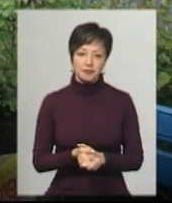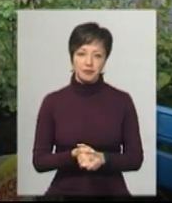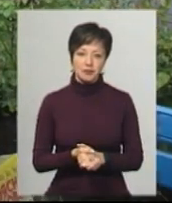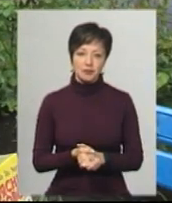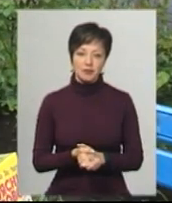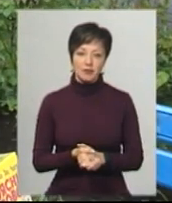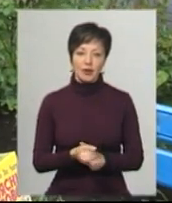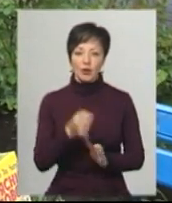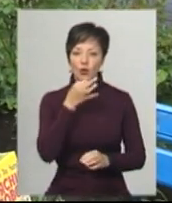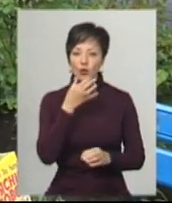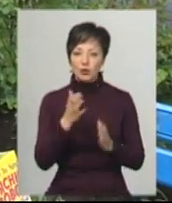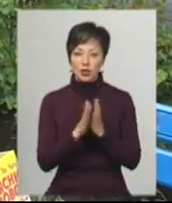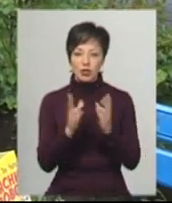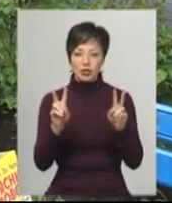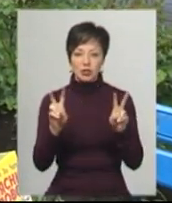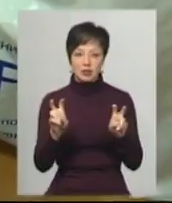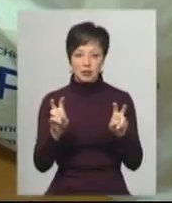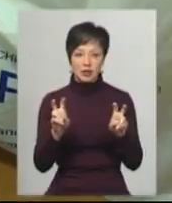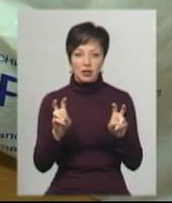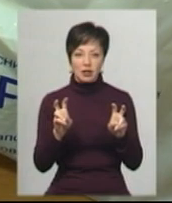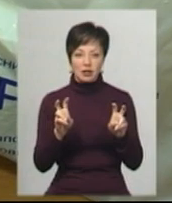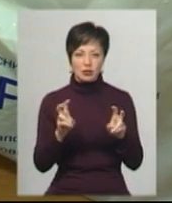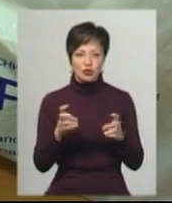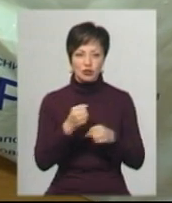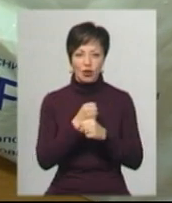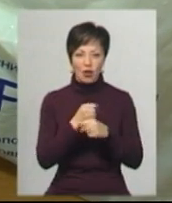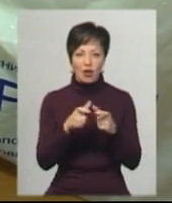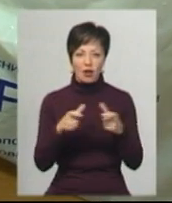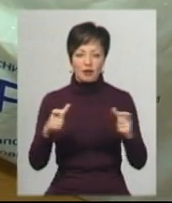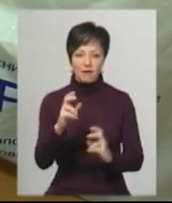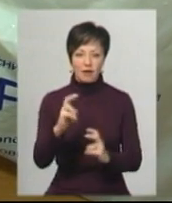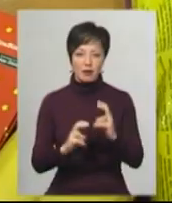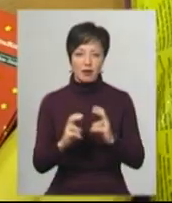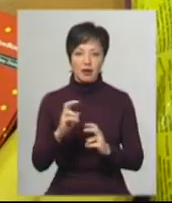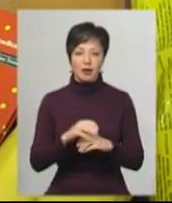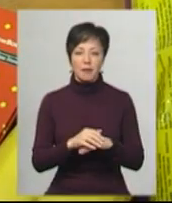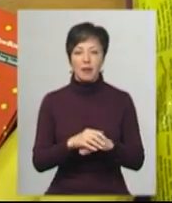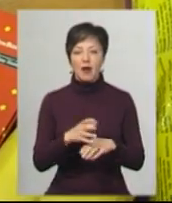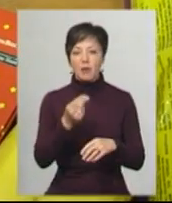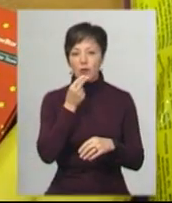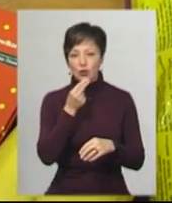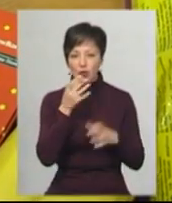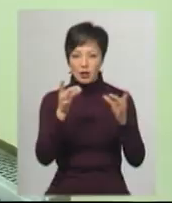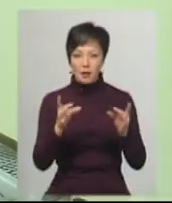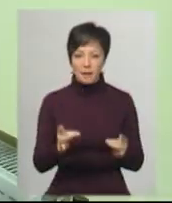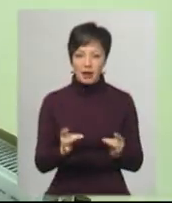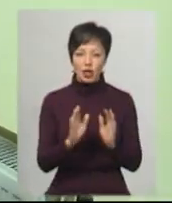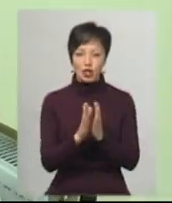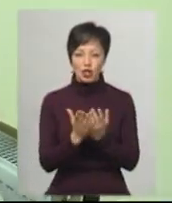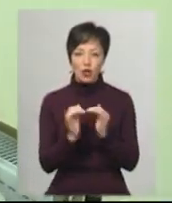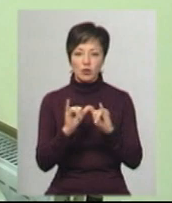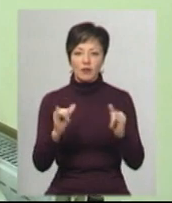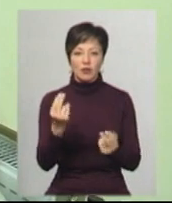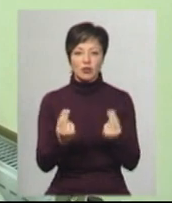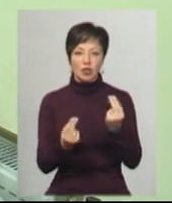Моя улюблена книжка «Царлі шоколадна фабрика». В одному пакунку – продуктовий набір, дитячі книжки та розвиваючі ігри. Про це каже